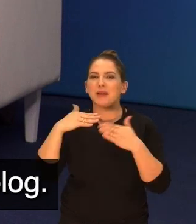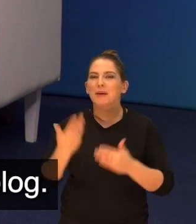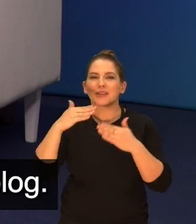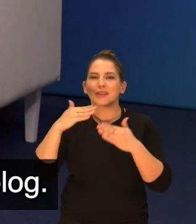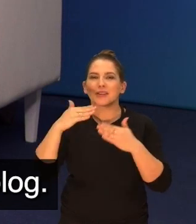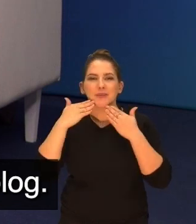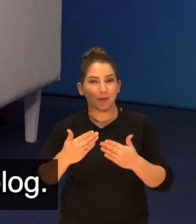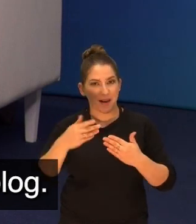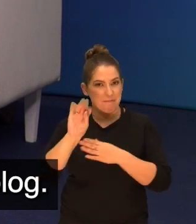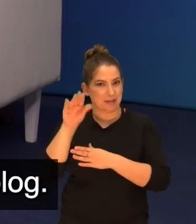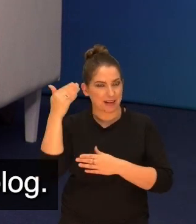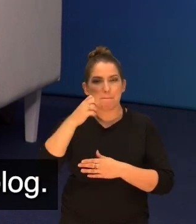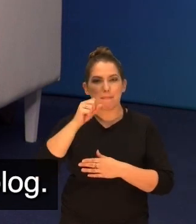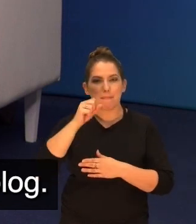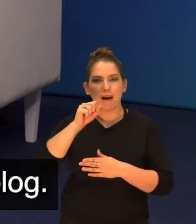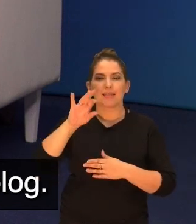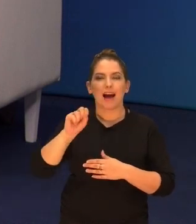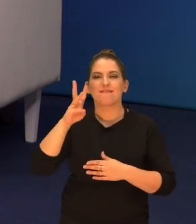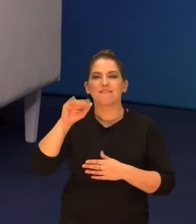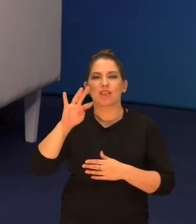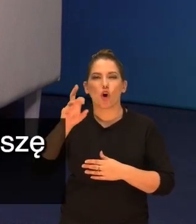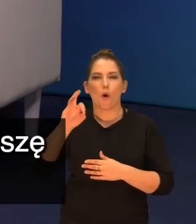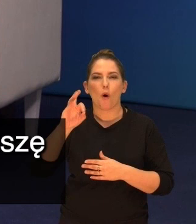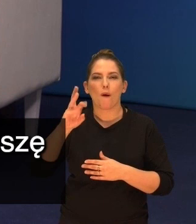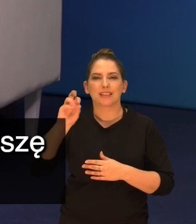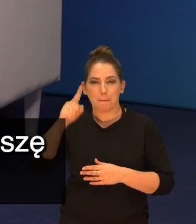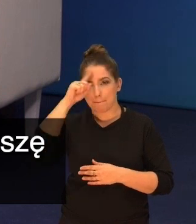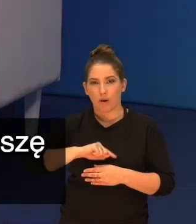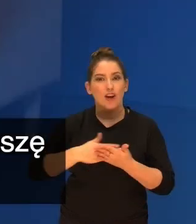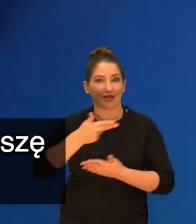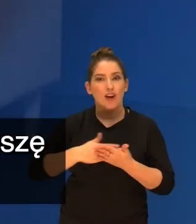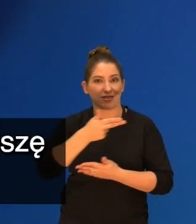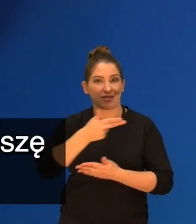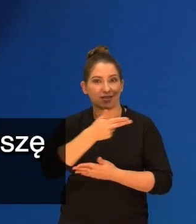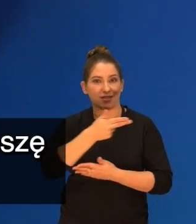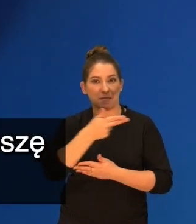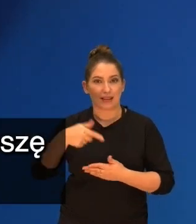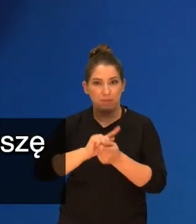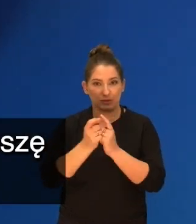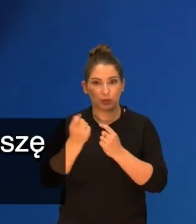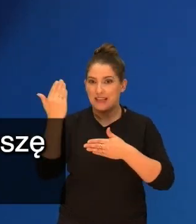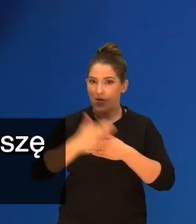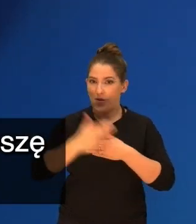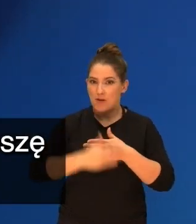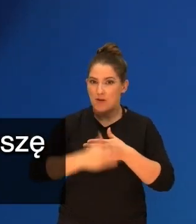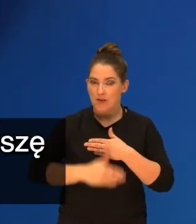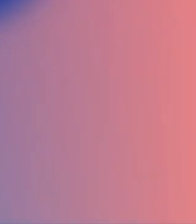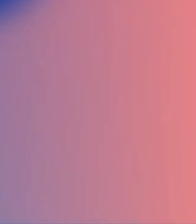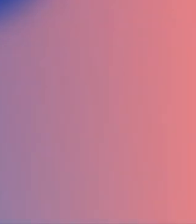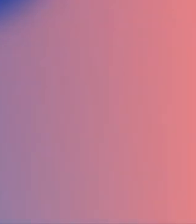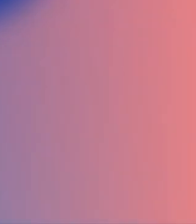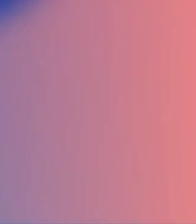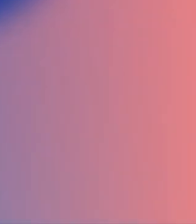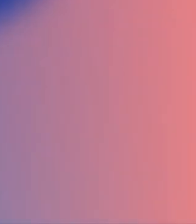tę prezentację. Marta Witkowska, psycholog. Ta część tematyczna naszego spotkania dobiega końca, proszę Państwa.